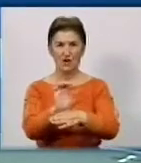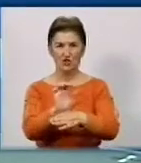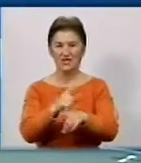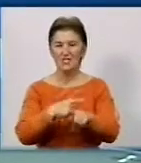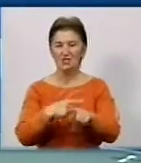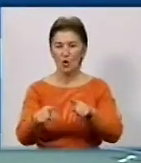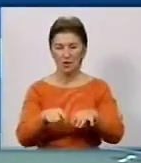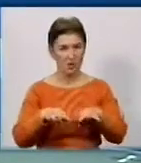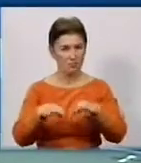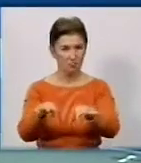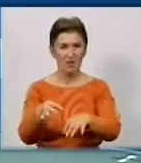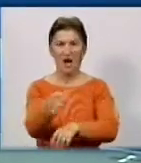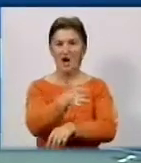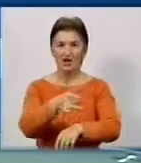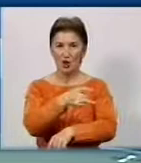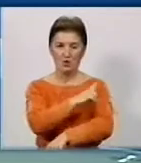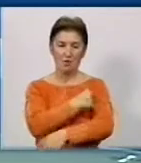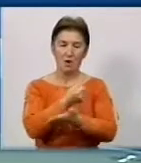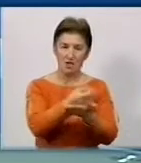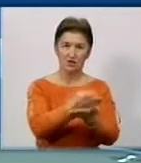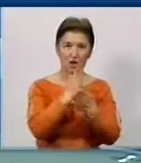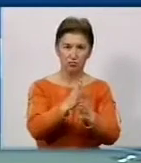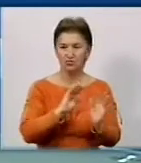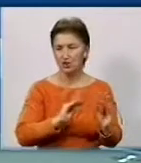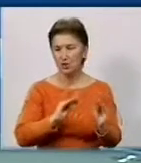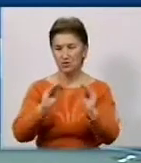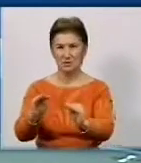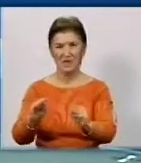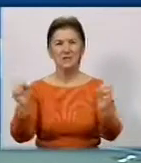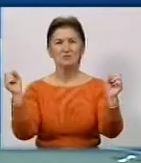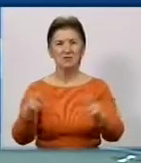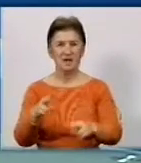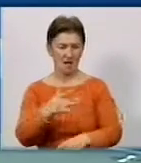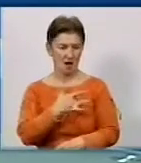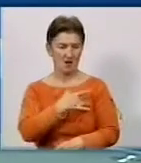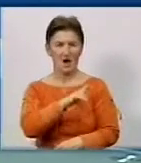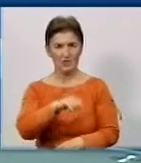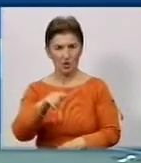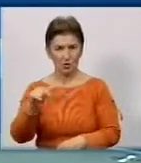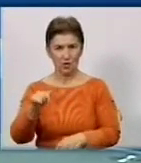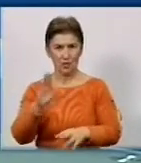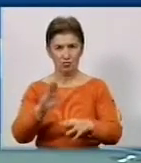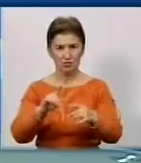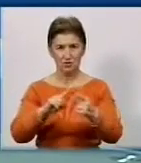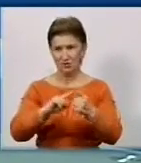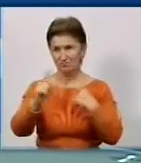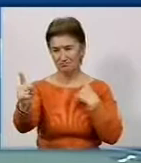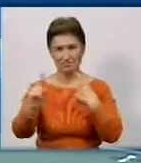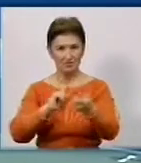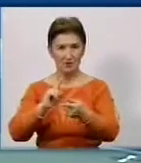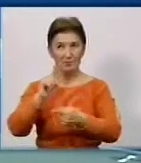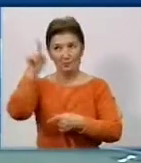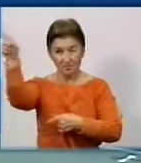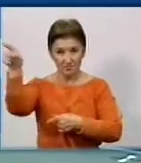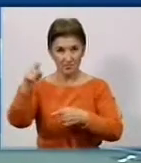в районных больницах, в амбулаториях будут установлены специальные кардиографы, которые в режиме онлайн будут передавать кардиограммы в